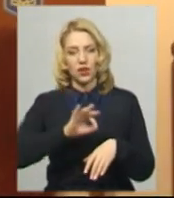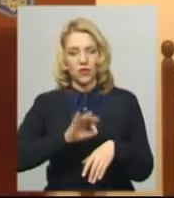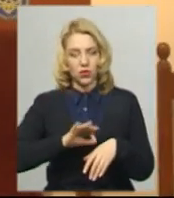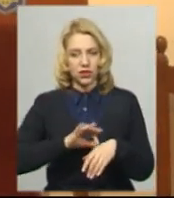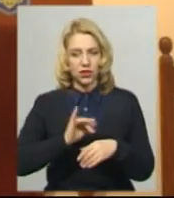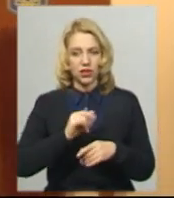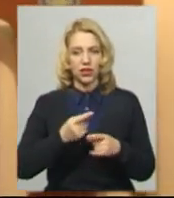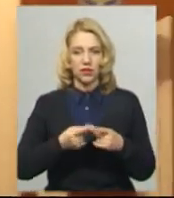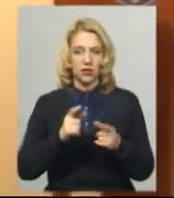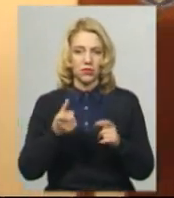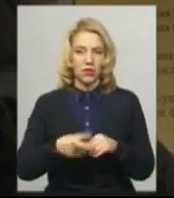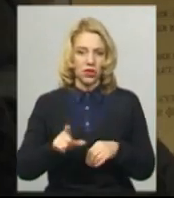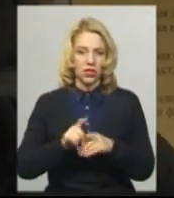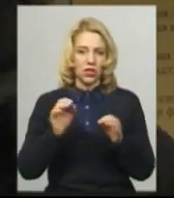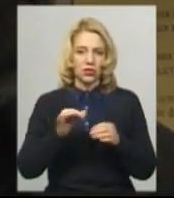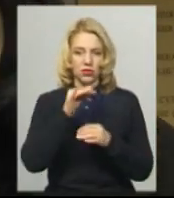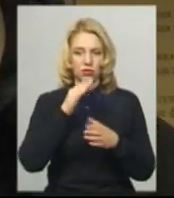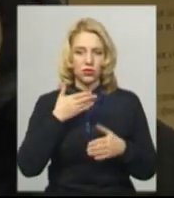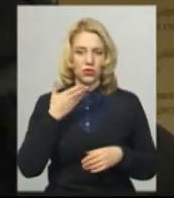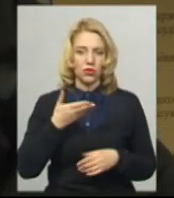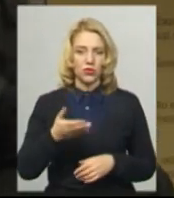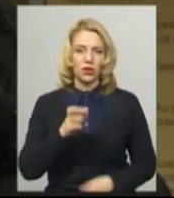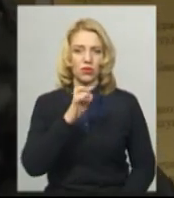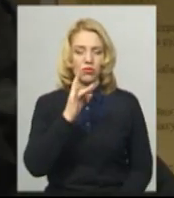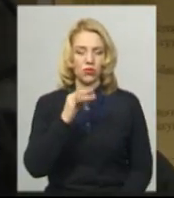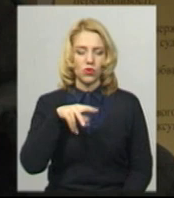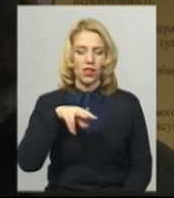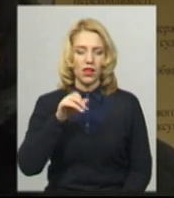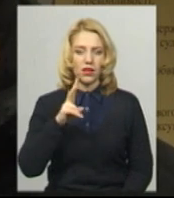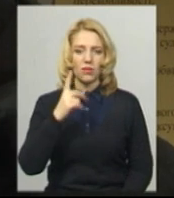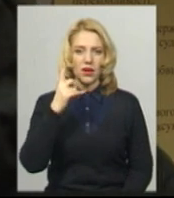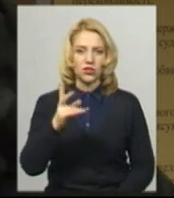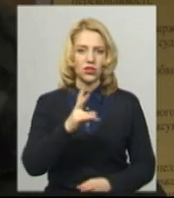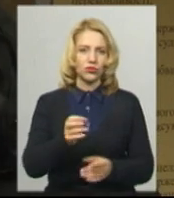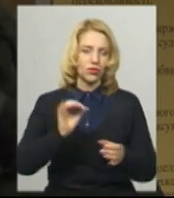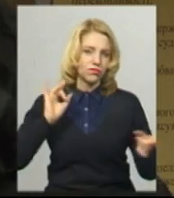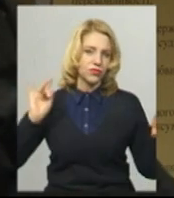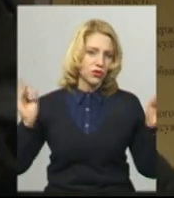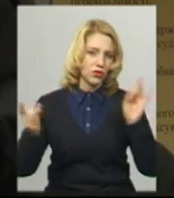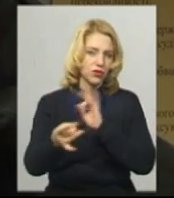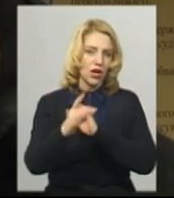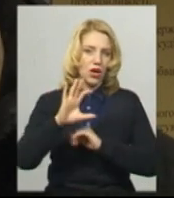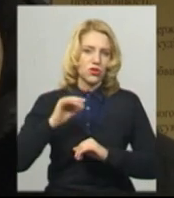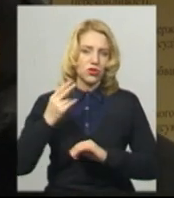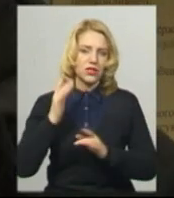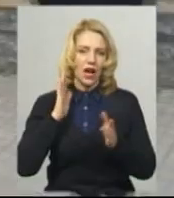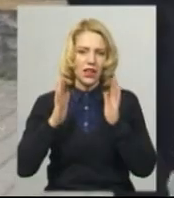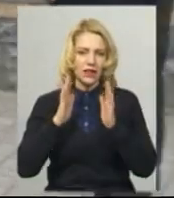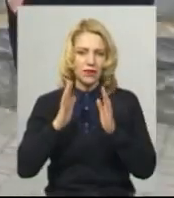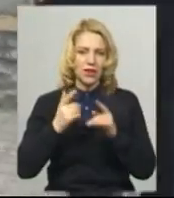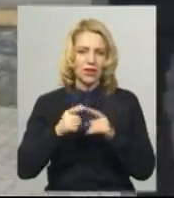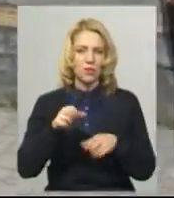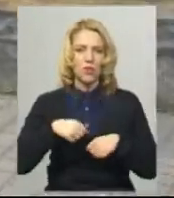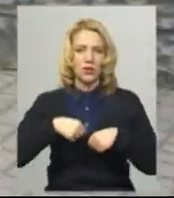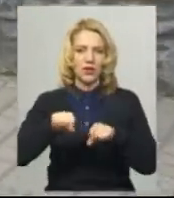Щодо цього я не можу більше нічого прокоментувати. Віктор Бурлик – один з перших, хто надав розголосу у соціальних мережах факту побиття ветерана влітку